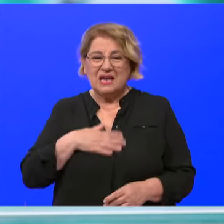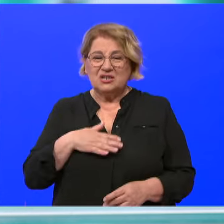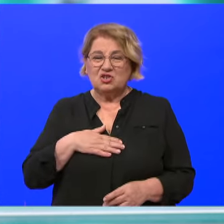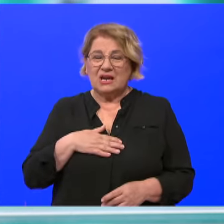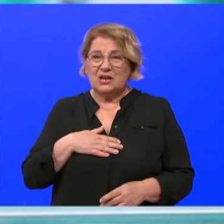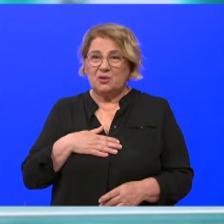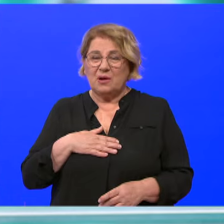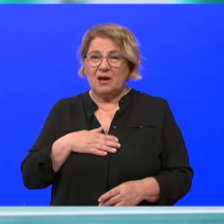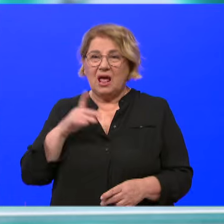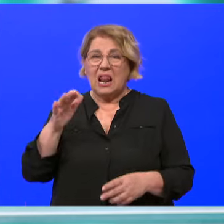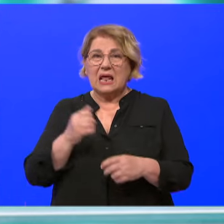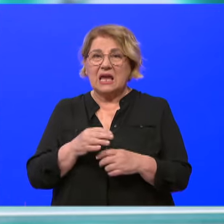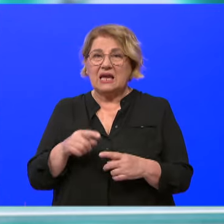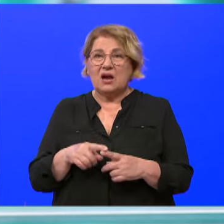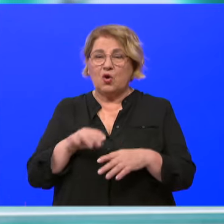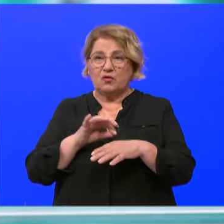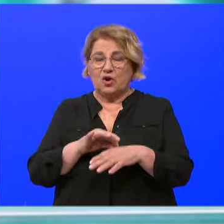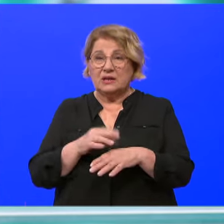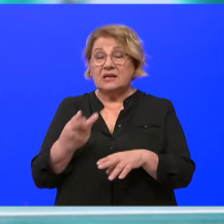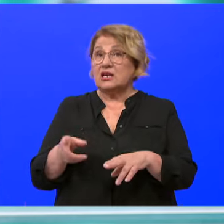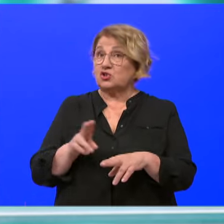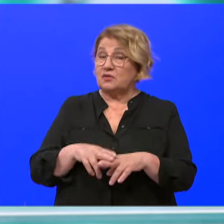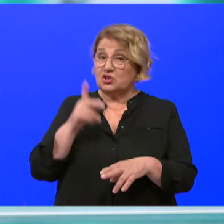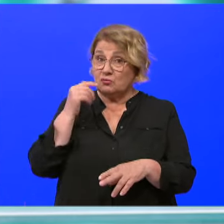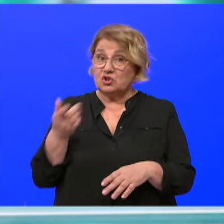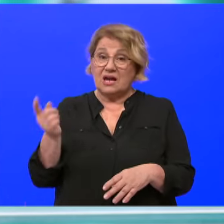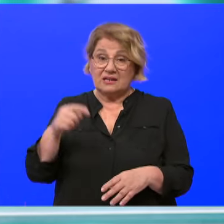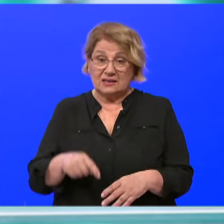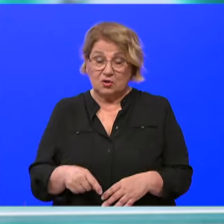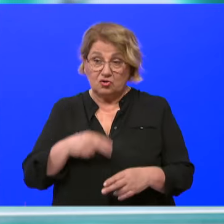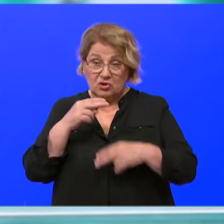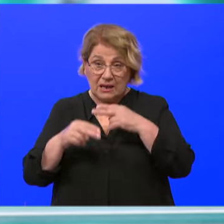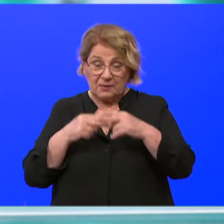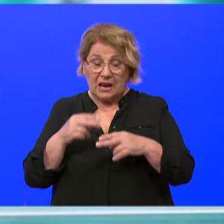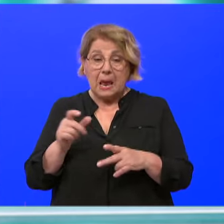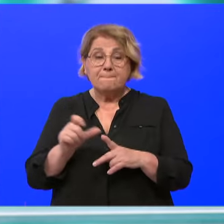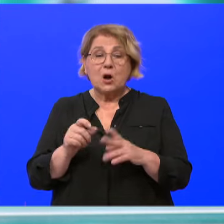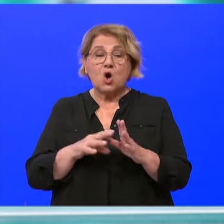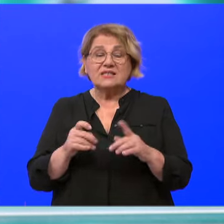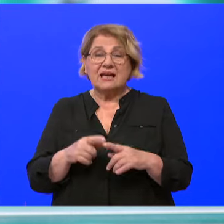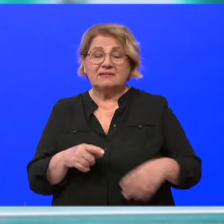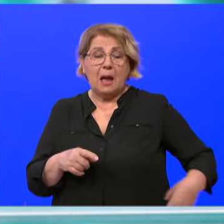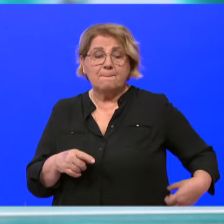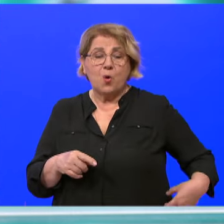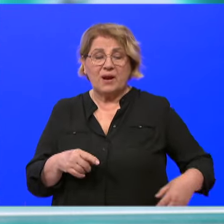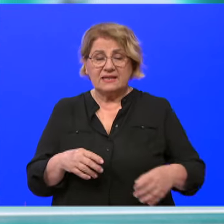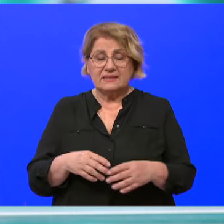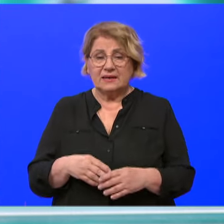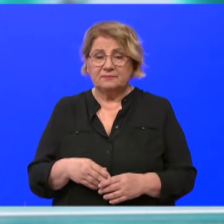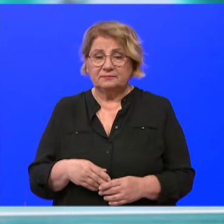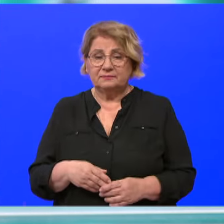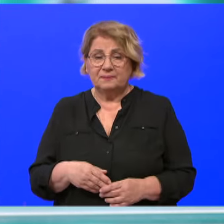u Ligi ko uvodim, da što više muškaraca su odazivljaju na preglede prostate, bubrega, na